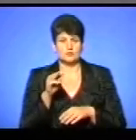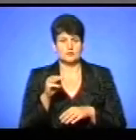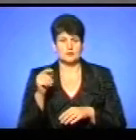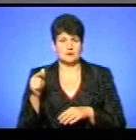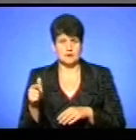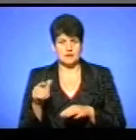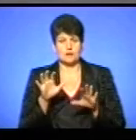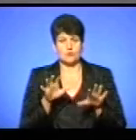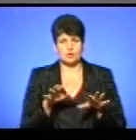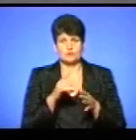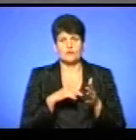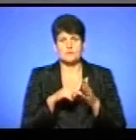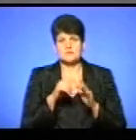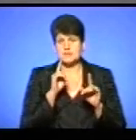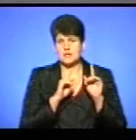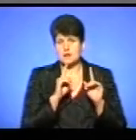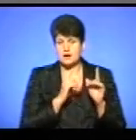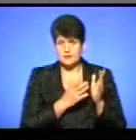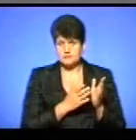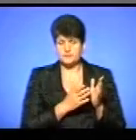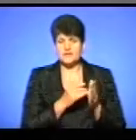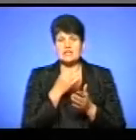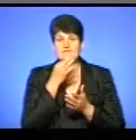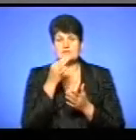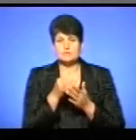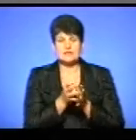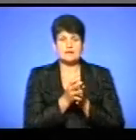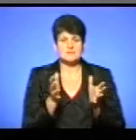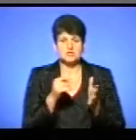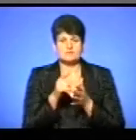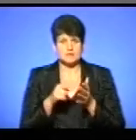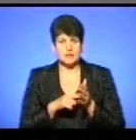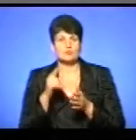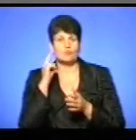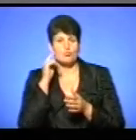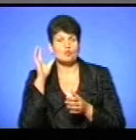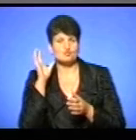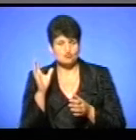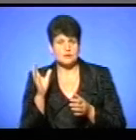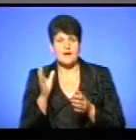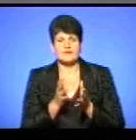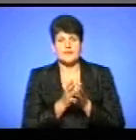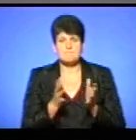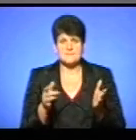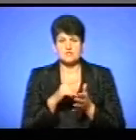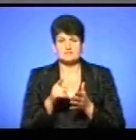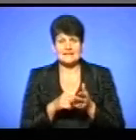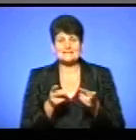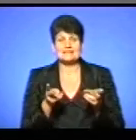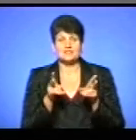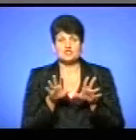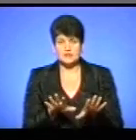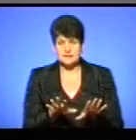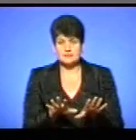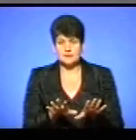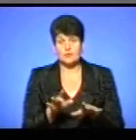голови міських рад. Власне, на відповіді на більшість запитань далося почути, на більшість запитань вони залишилися відкритими.